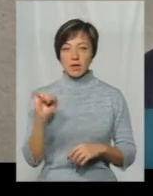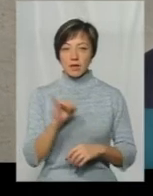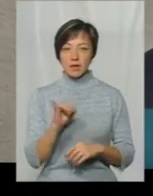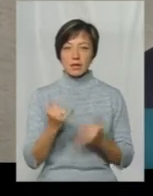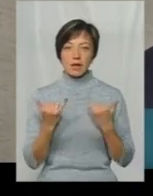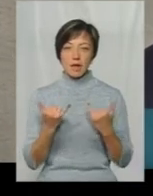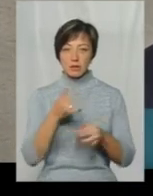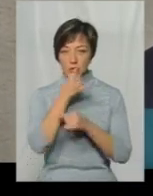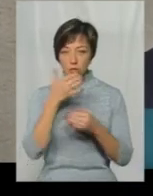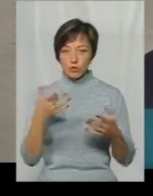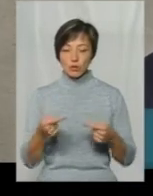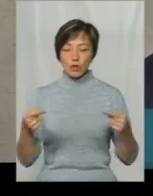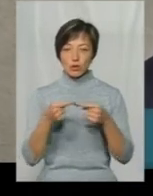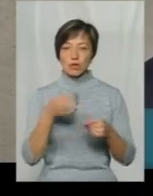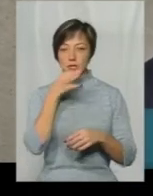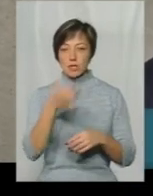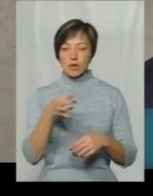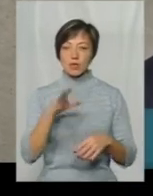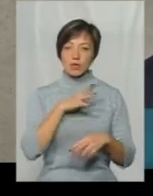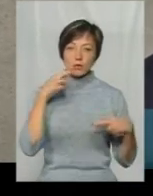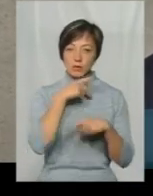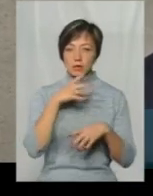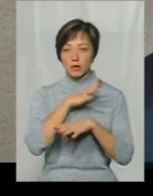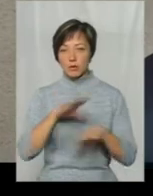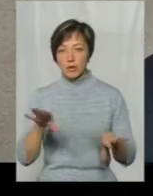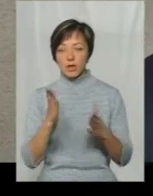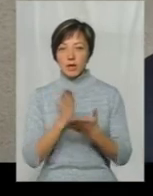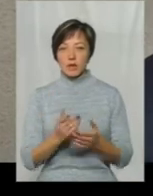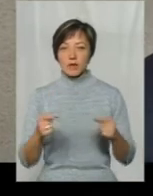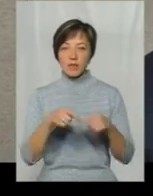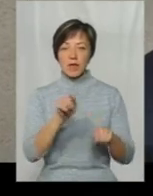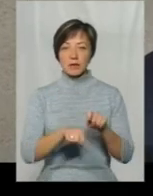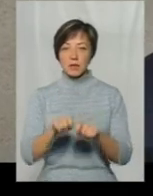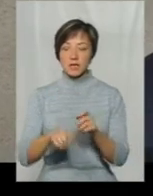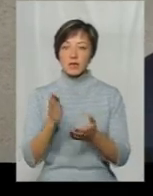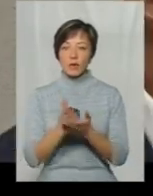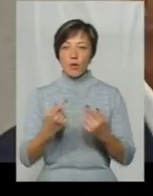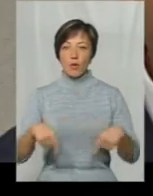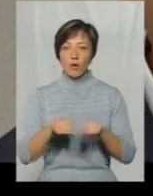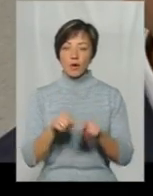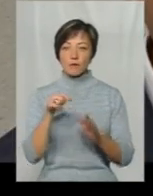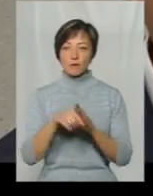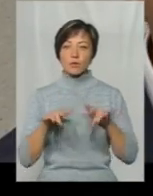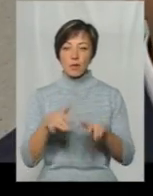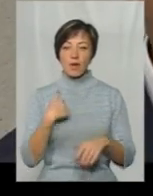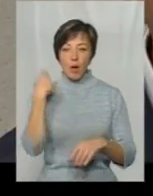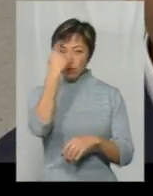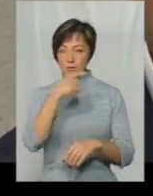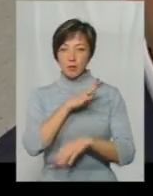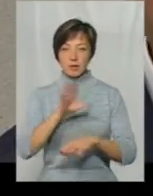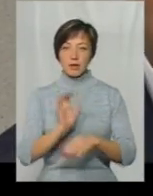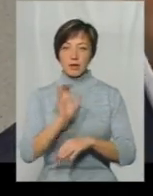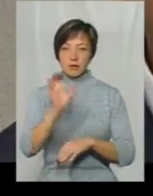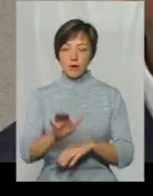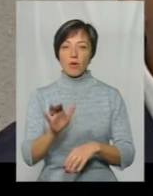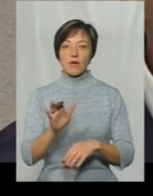наразі не можу однозначно сказати, травили, не травили Є відповідні експертизи, є органи внутрішніх справ Я особисто їх туди не направляв,